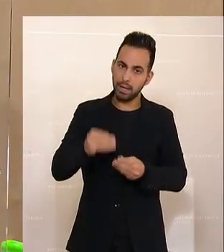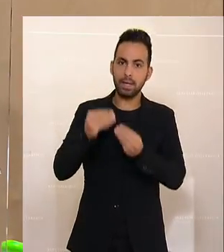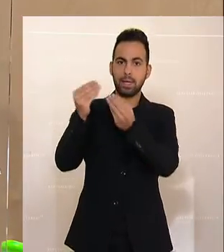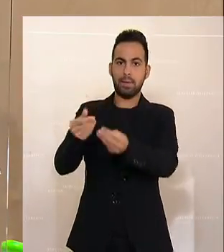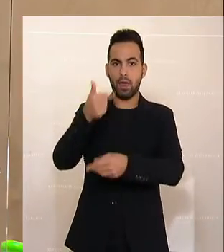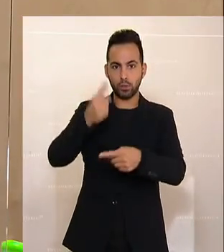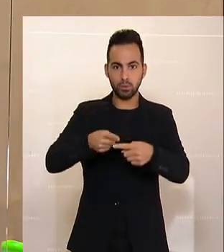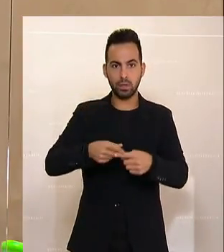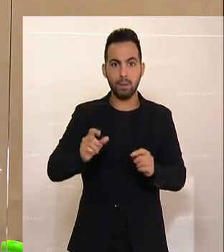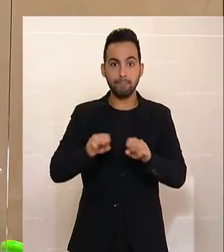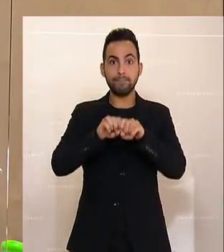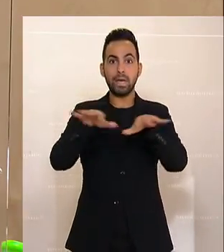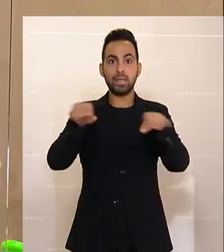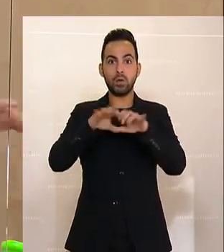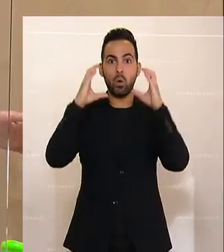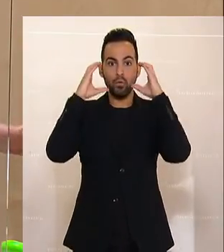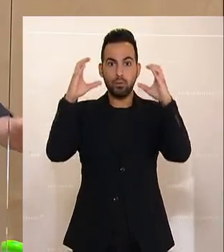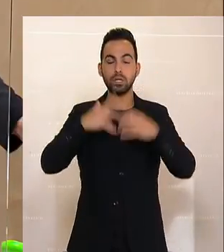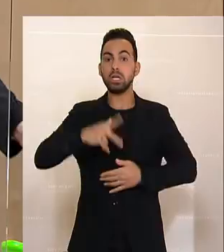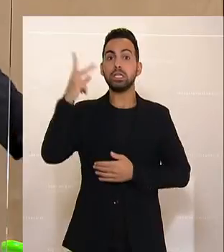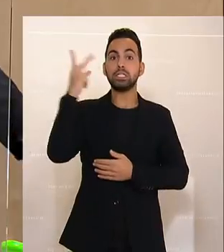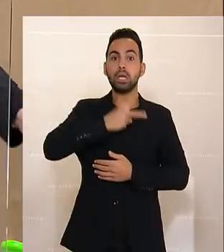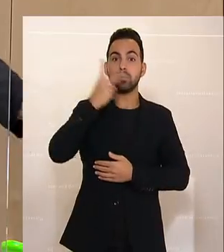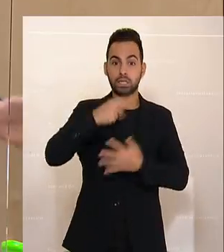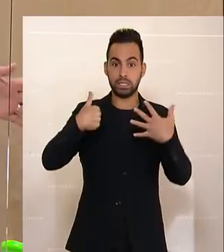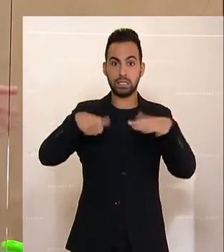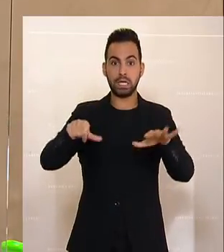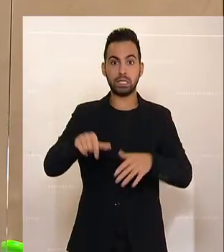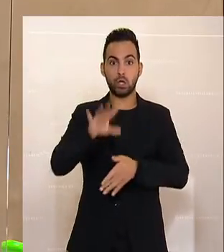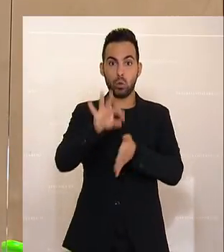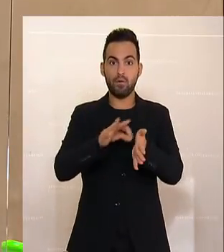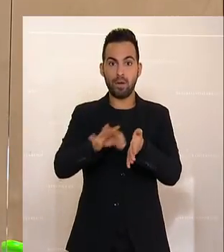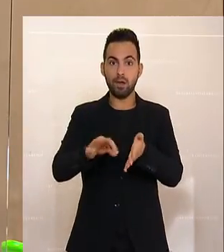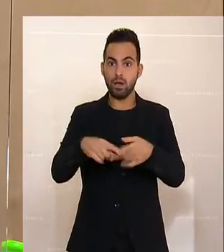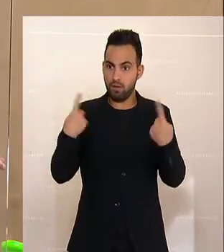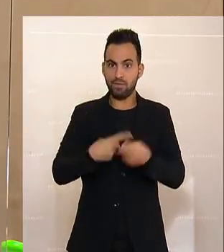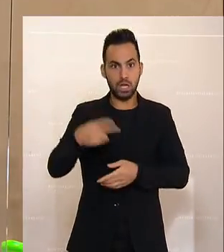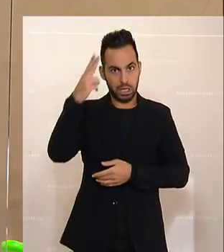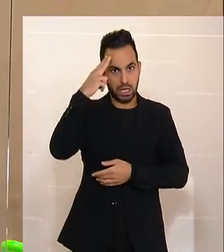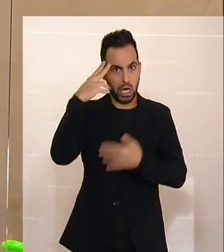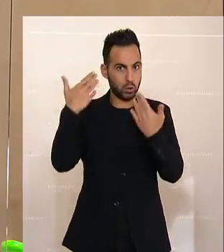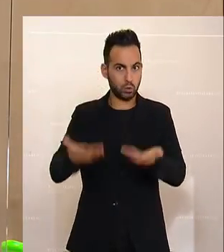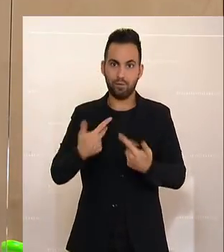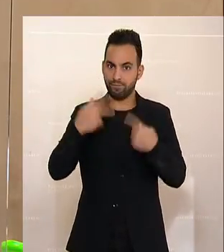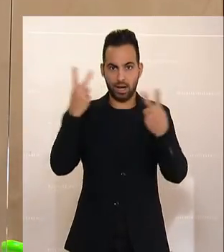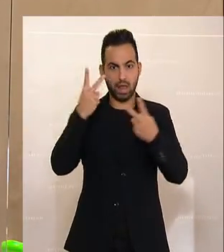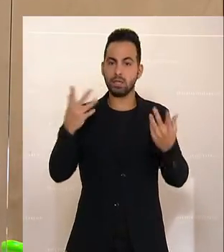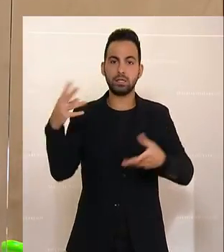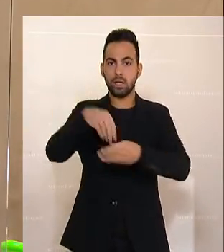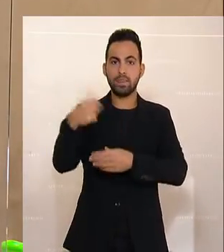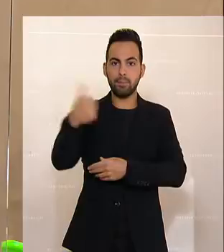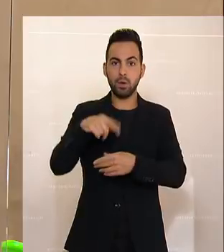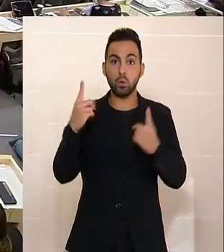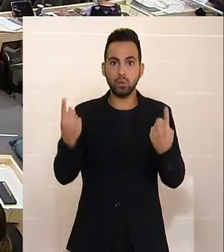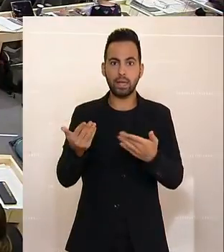Medial war die erste Reaktion der ÖVP. Na selbstverständlich, der 16.11., das ist ja das, was wir eigentlich kennen, das stimmen wir mal zu. Hinter